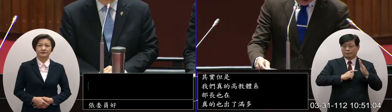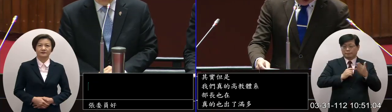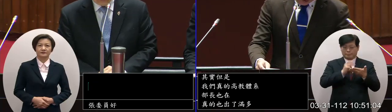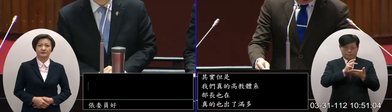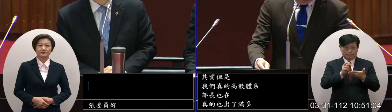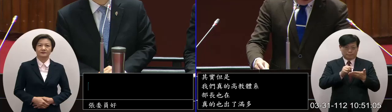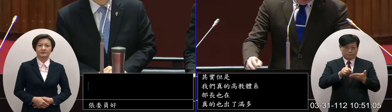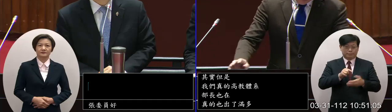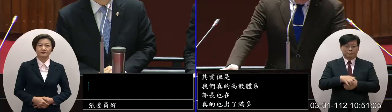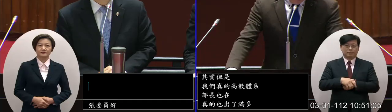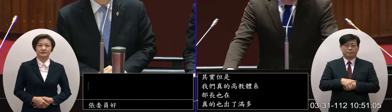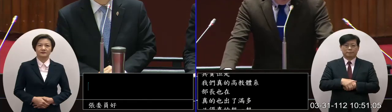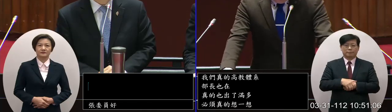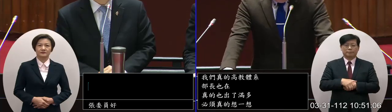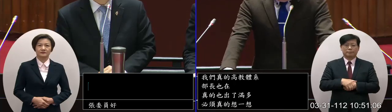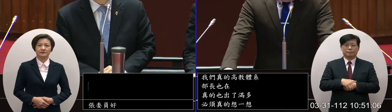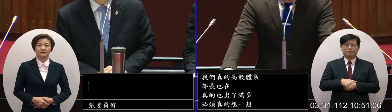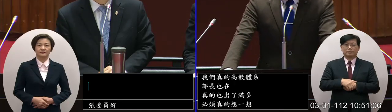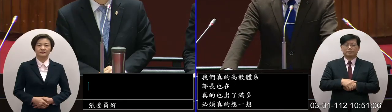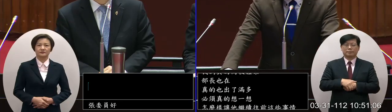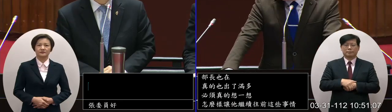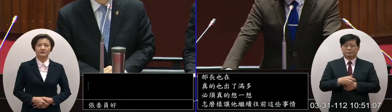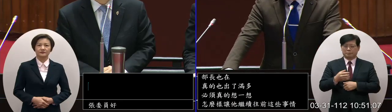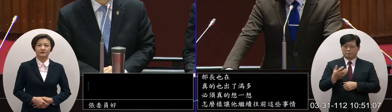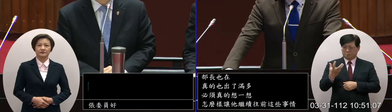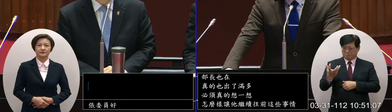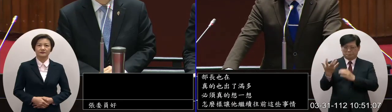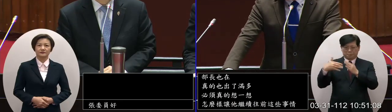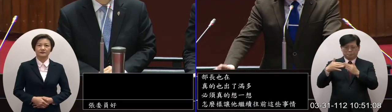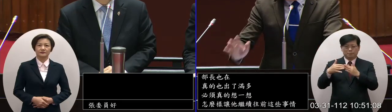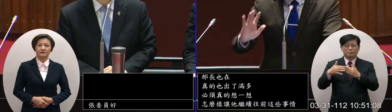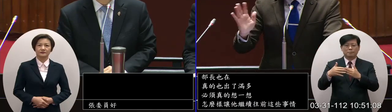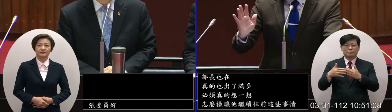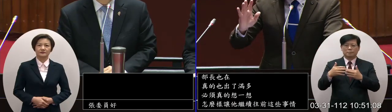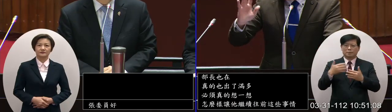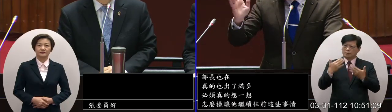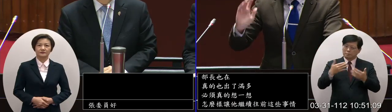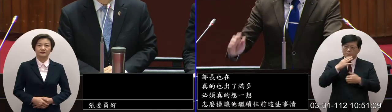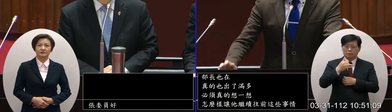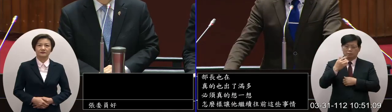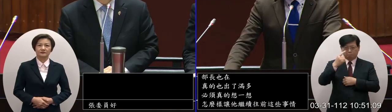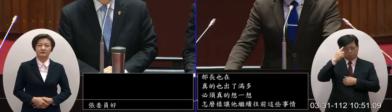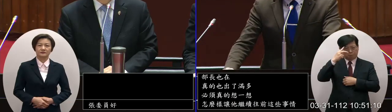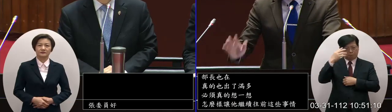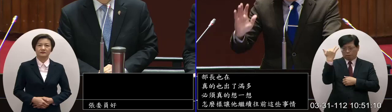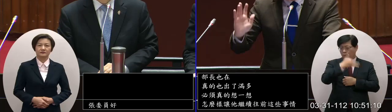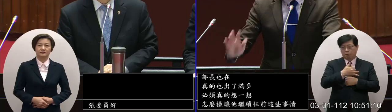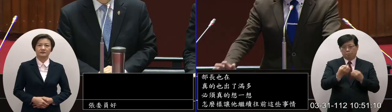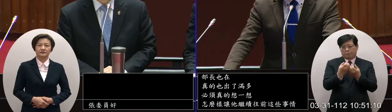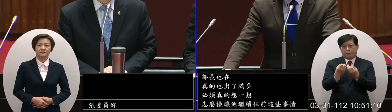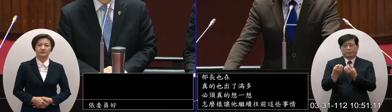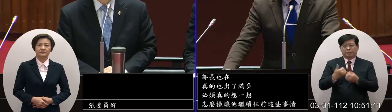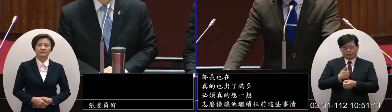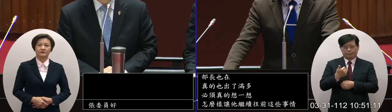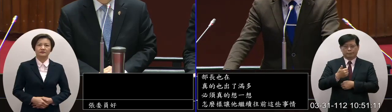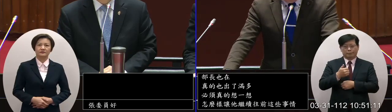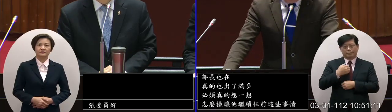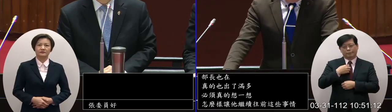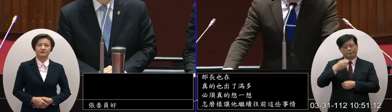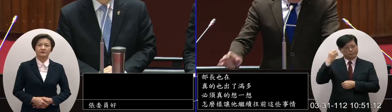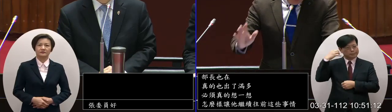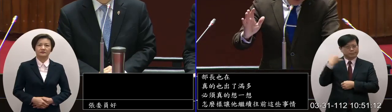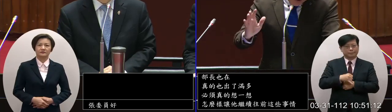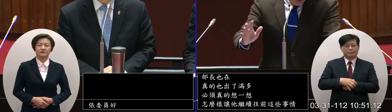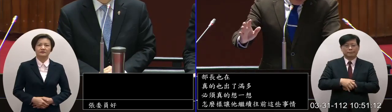看一下就是說我們現在當然很多學校其實大概每隔幾天就開始有這種說實話是壞消